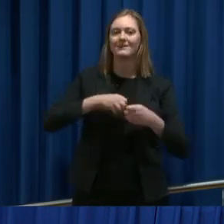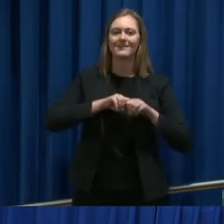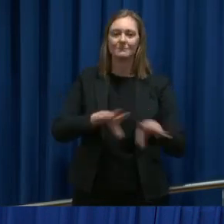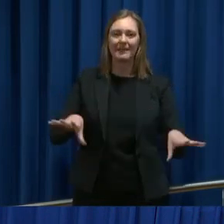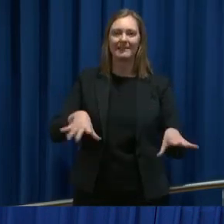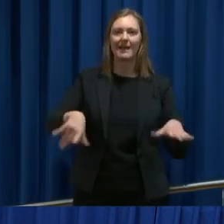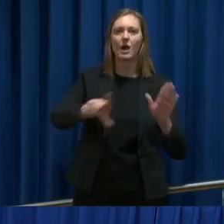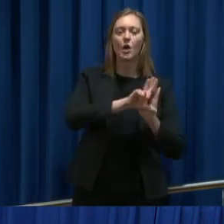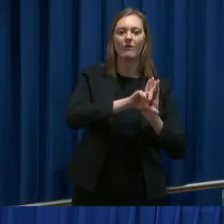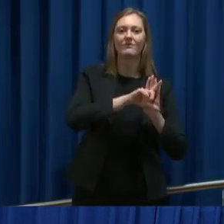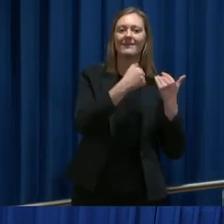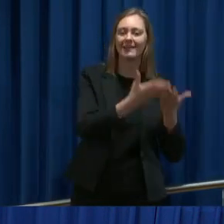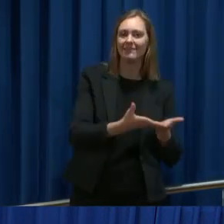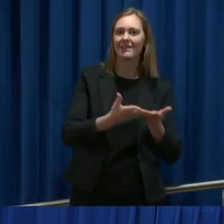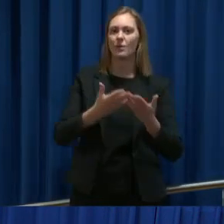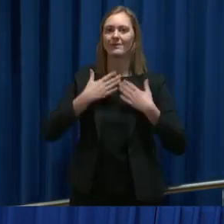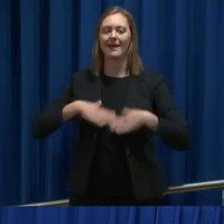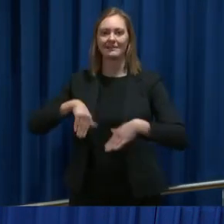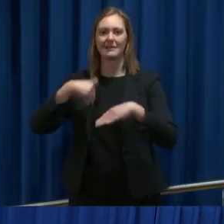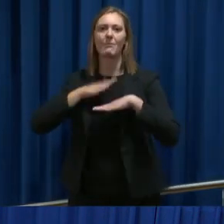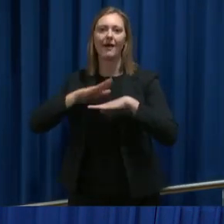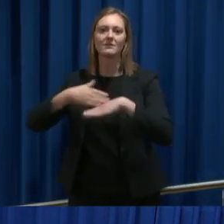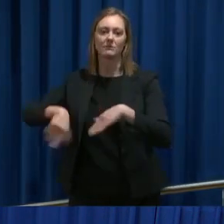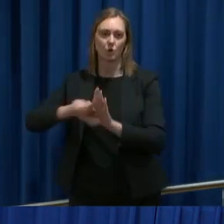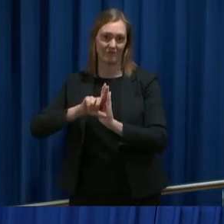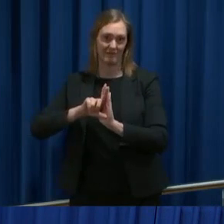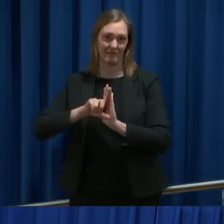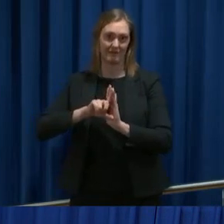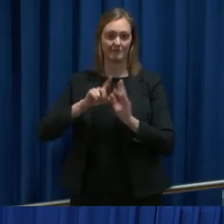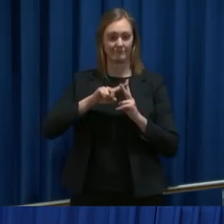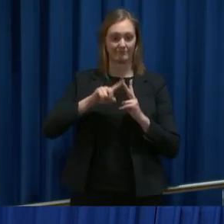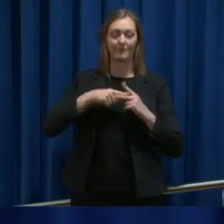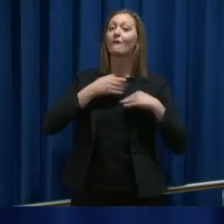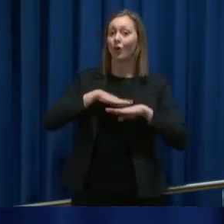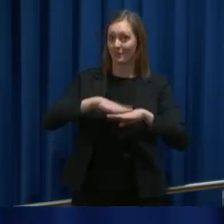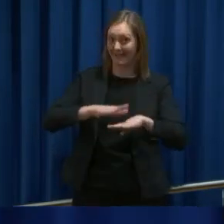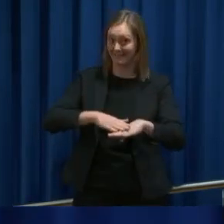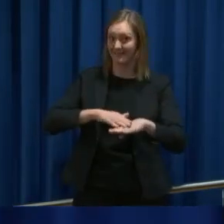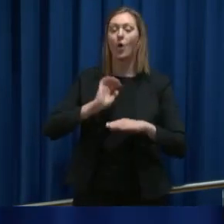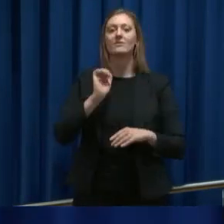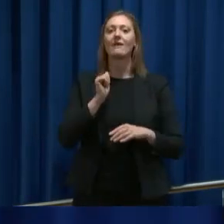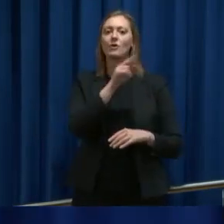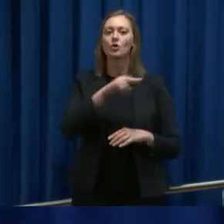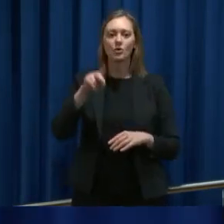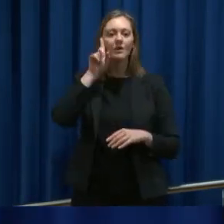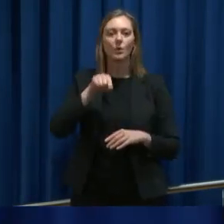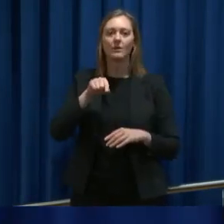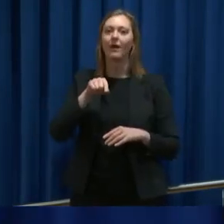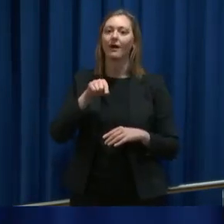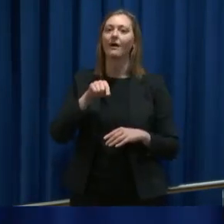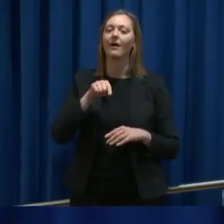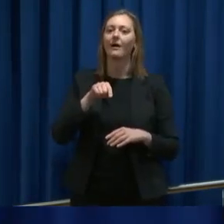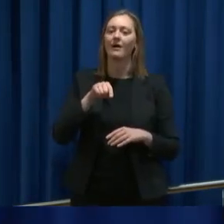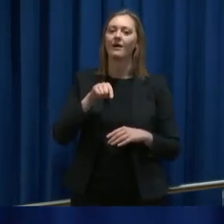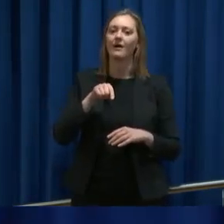helseberedskapslovgivning som har vært forberedt på denne situasjonen. Derfor kunne Norge, i motsetning til veldig mange land rundt oss, Den 12.